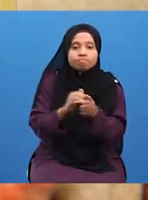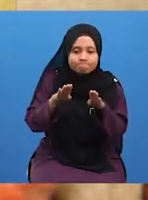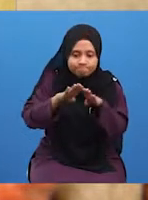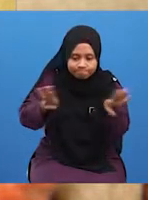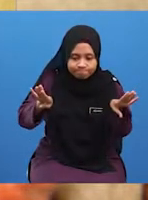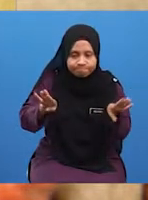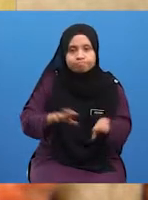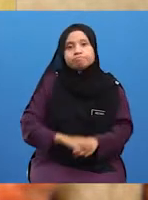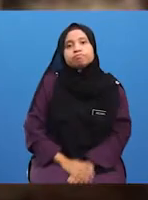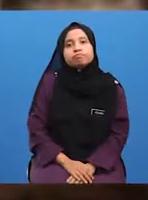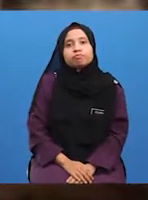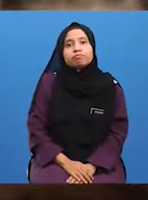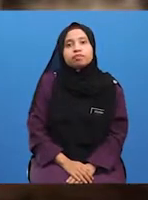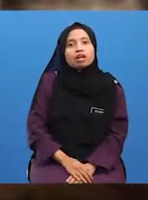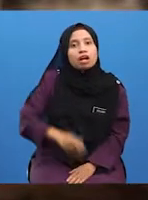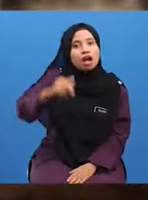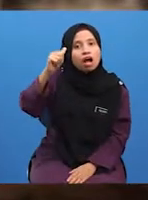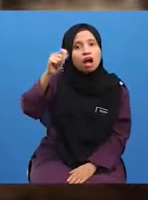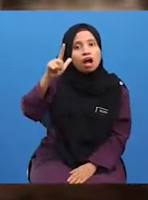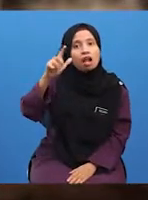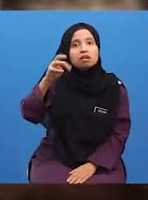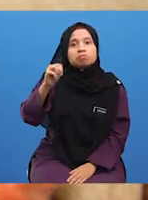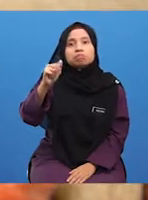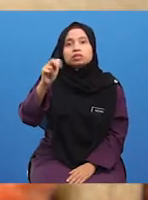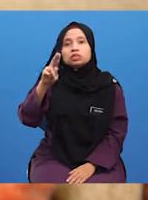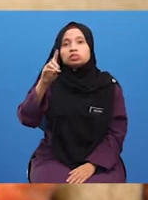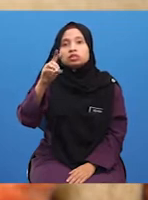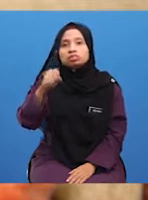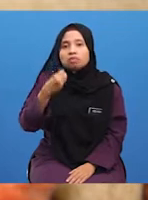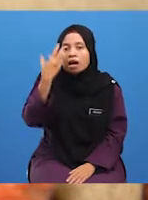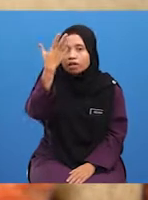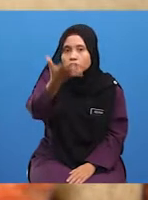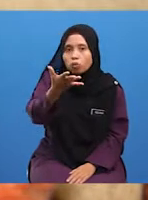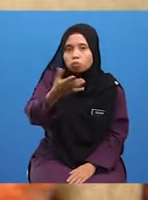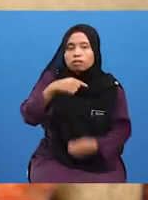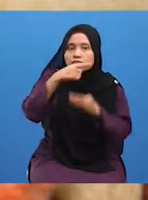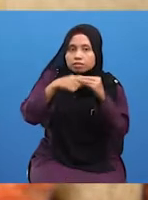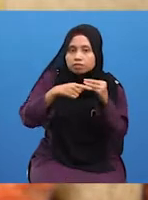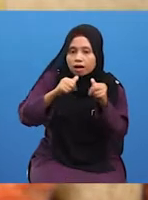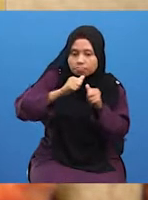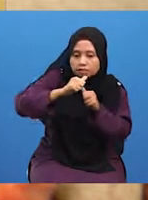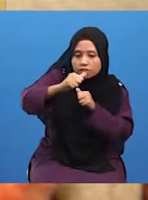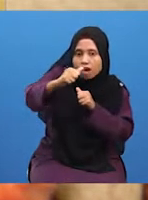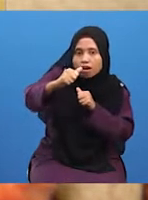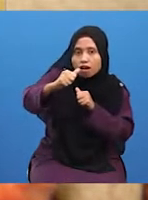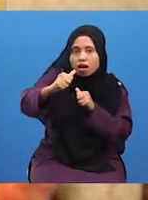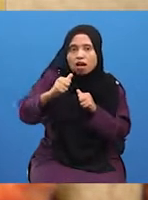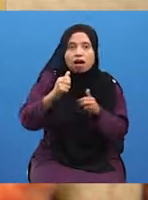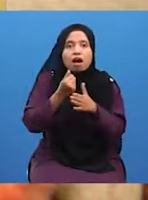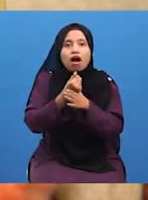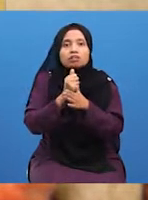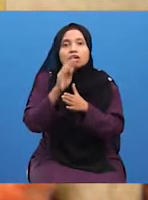berasingan. Al-Mas'udi juga telah mengemukakan pandangan tentang jarak antara